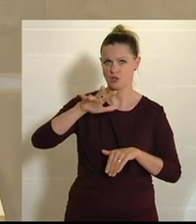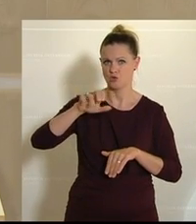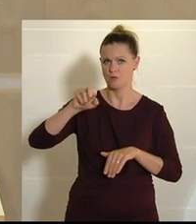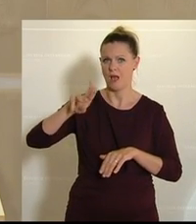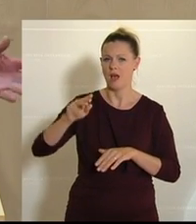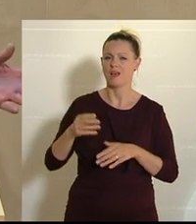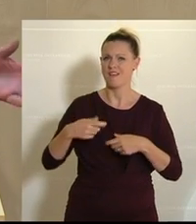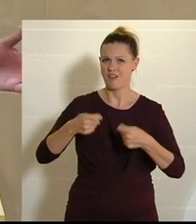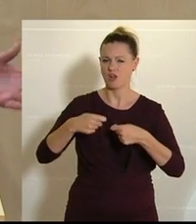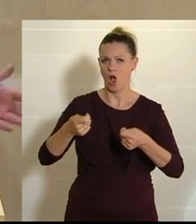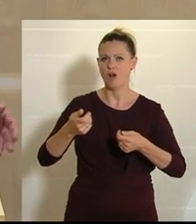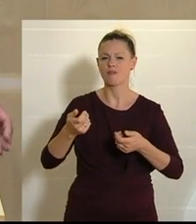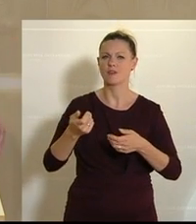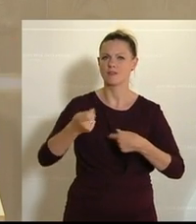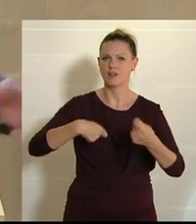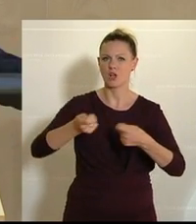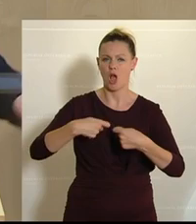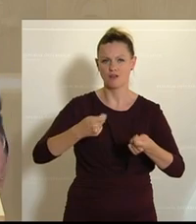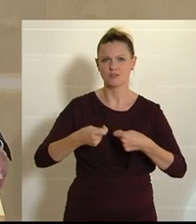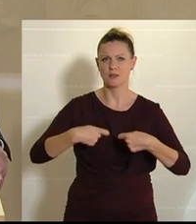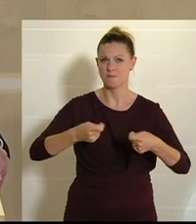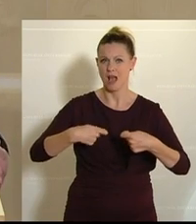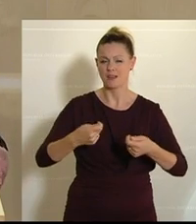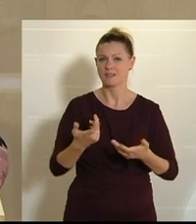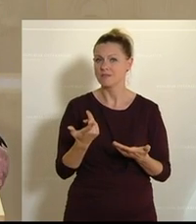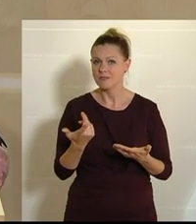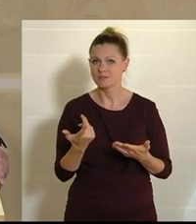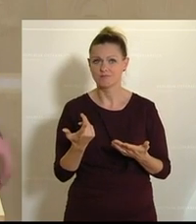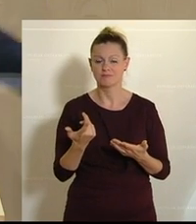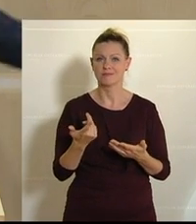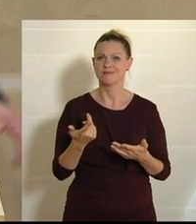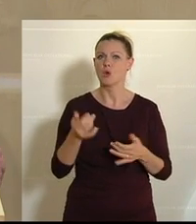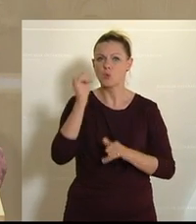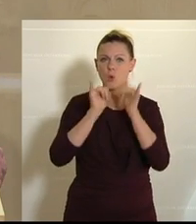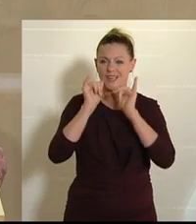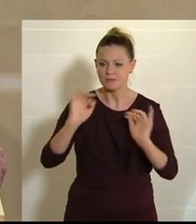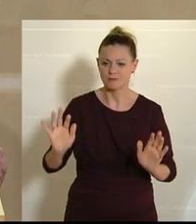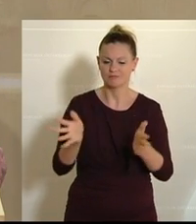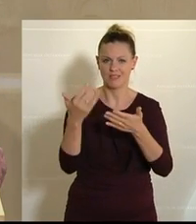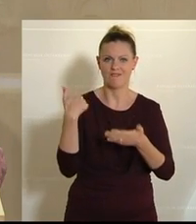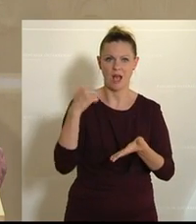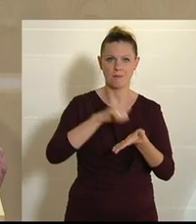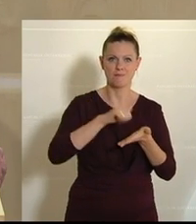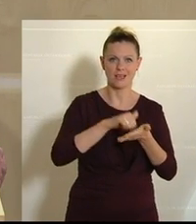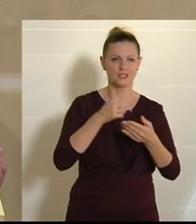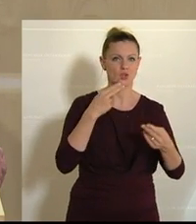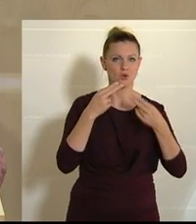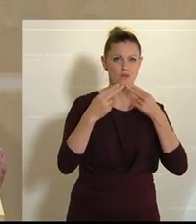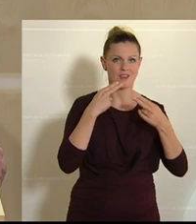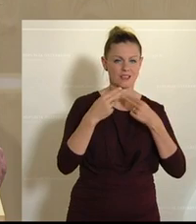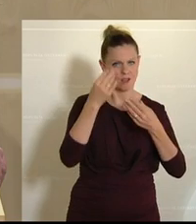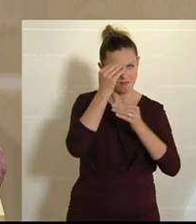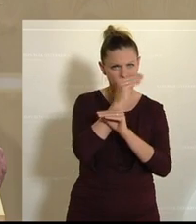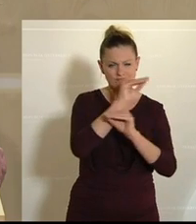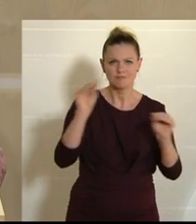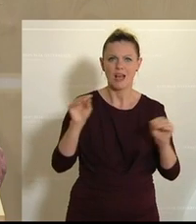bedeutet Tourismus forcieren. was ich heute vermisst habe, ist, Sie haben jetzt aus einer Pressekonferenz abgehalten und uns mitgeteilt,